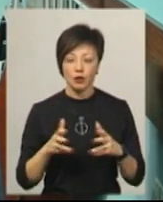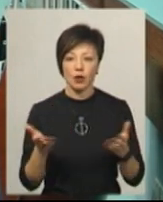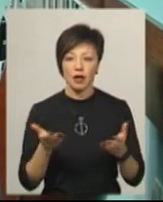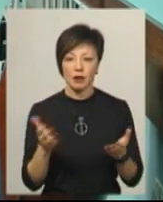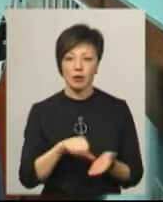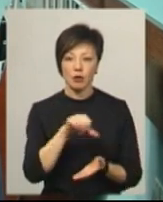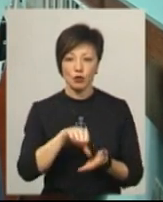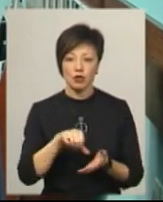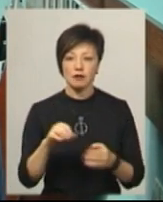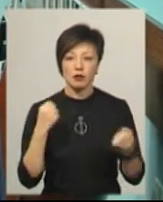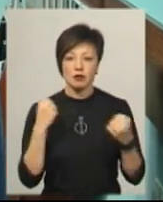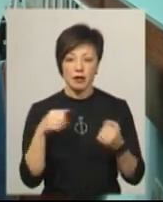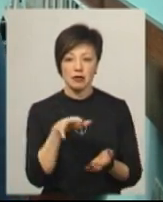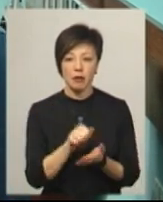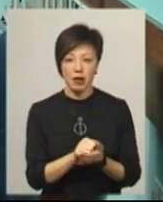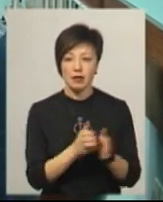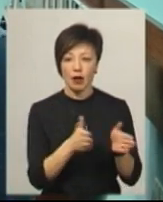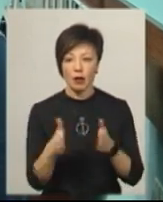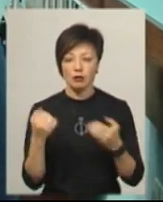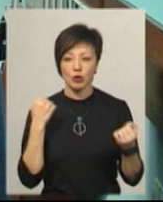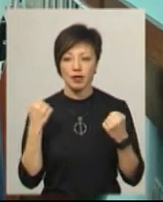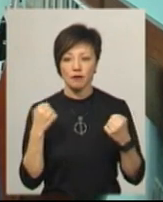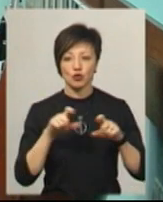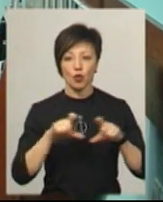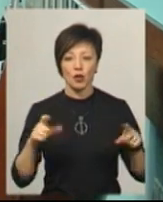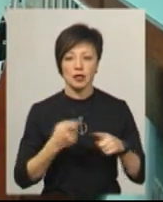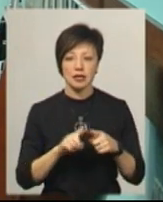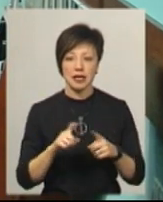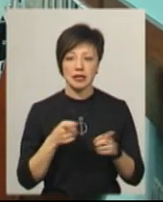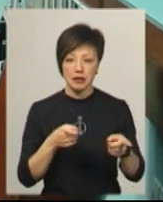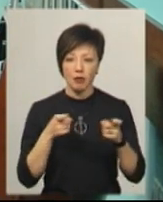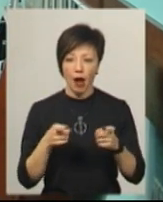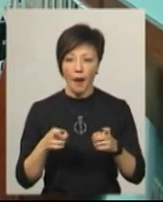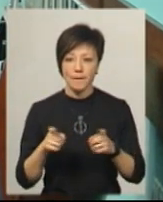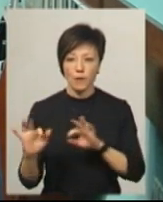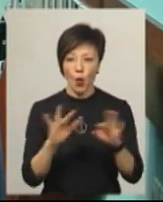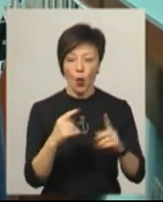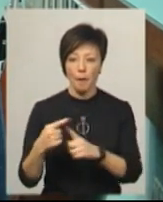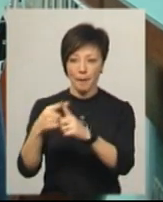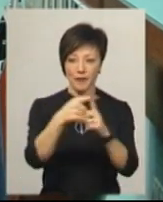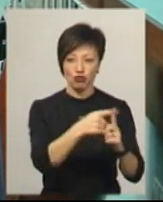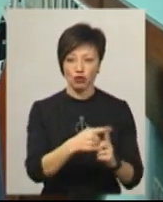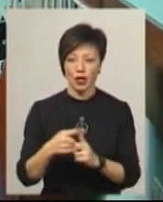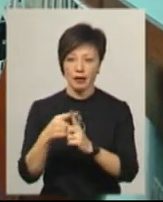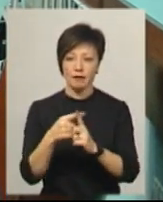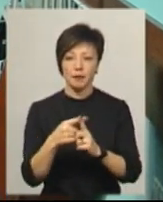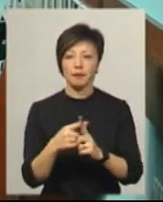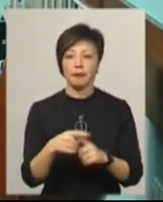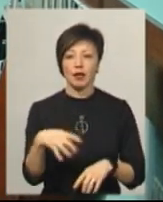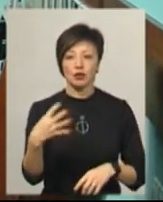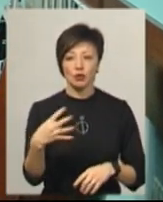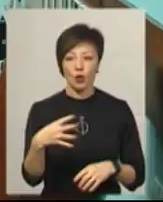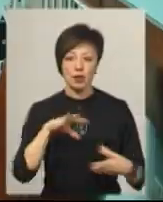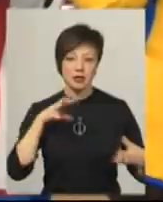який приймає участь спортсмени, які займаються регулярно у спортивних школах, це стрільба по руховій мішені, з гвинтівки з оптичним прицілом, 40